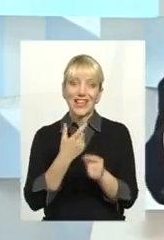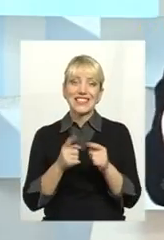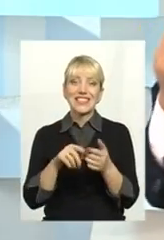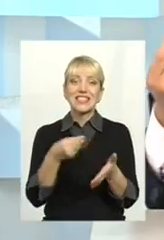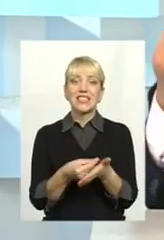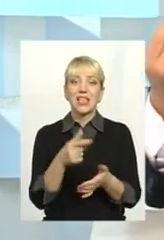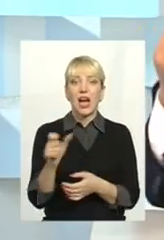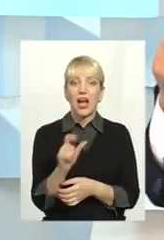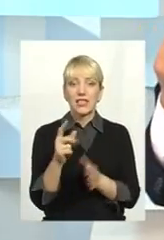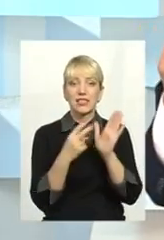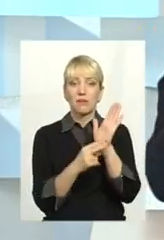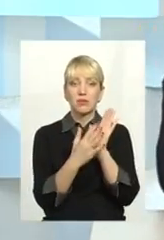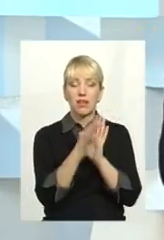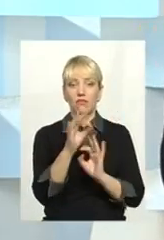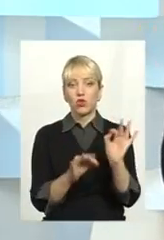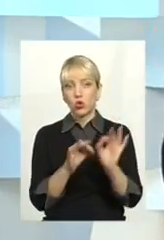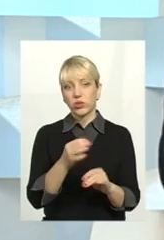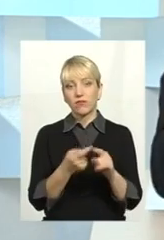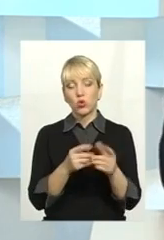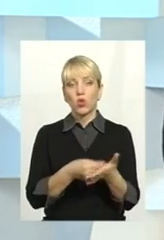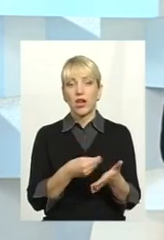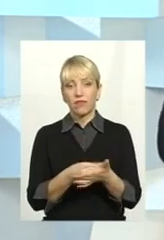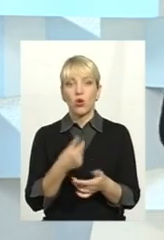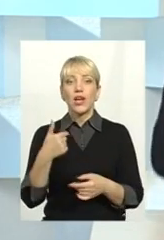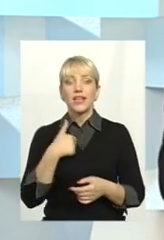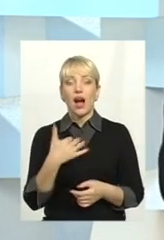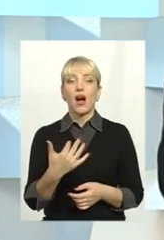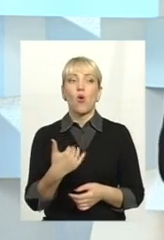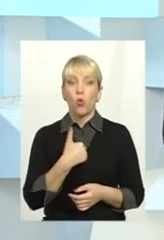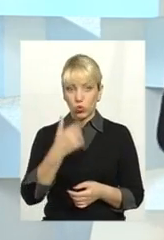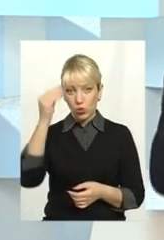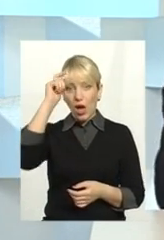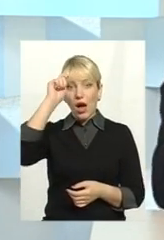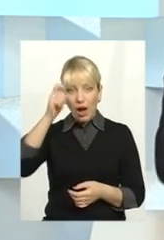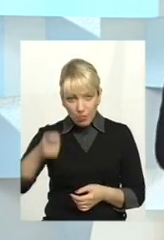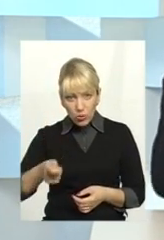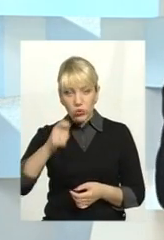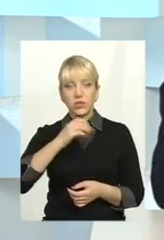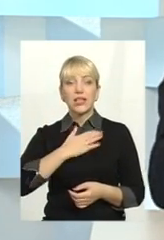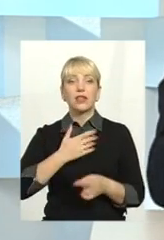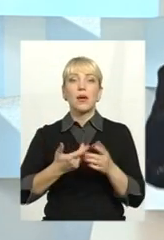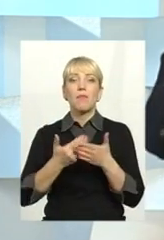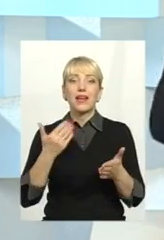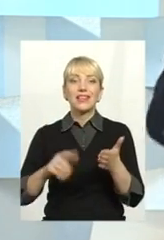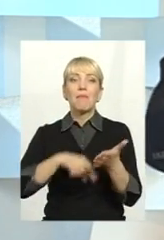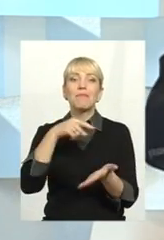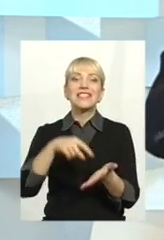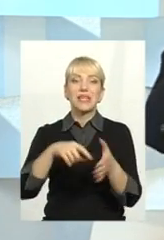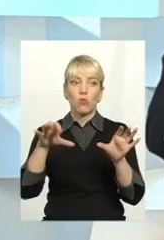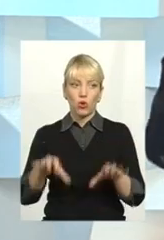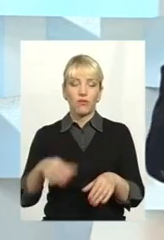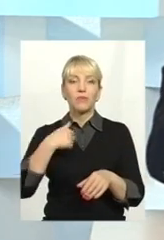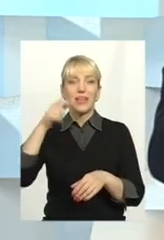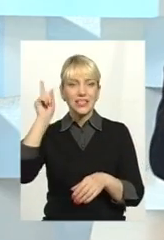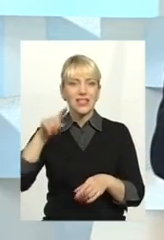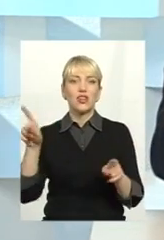Вона складає 75% цього тарифу. Я хочу капелюха зняти перед багаторічним міським головою. Навіть я знаю, що він